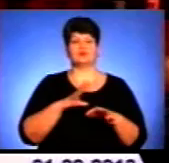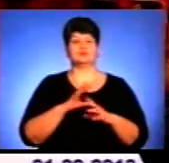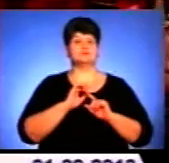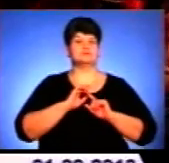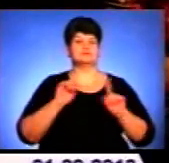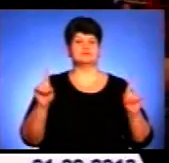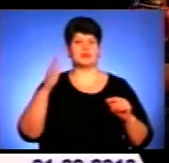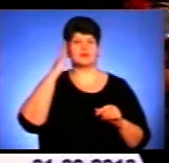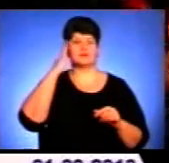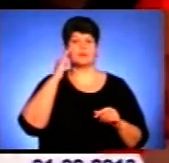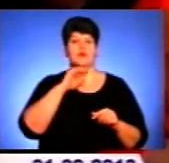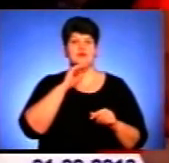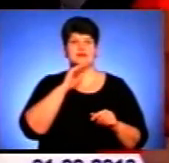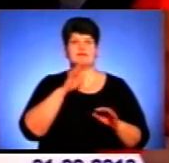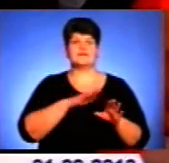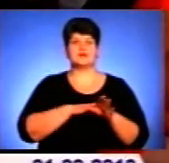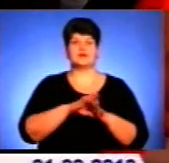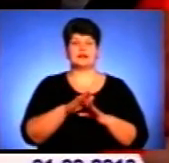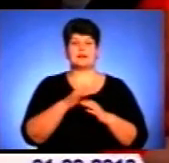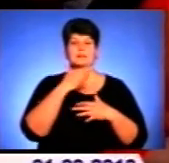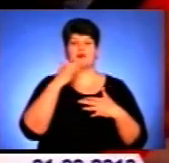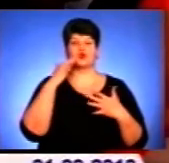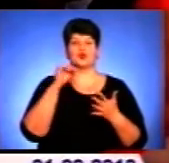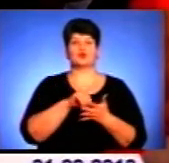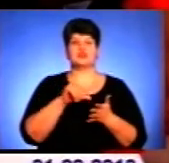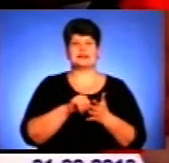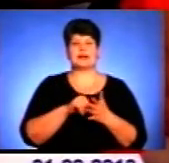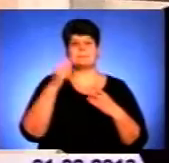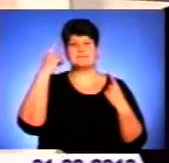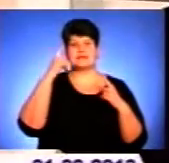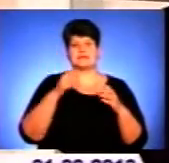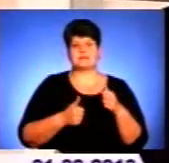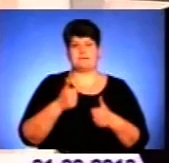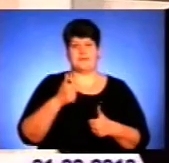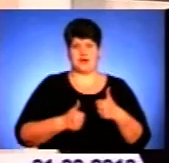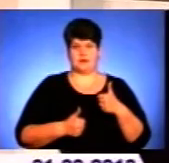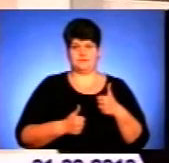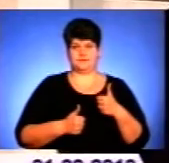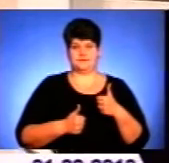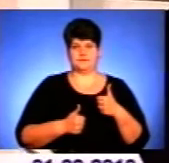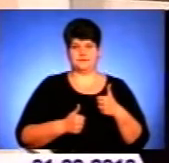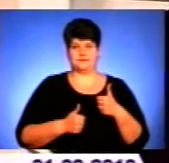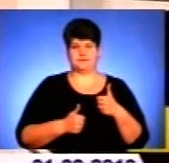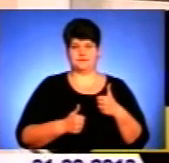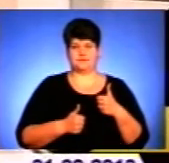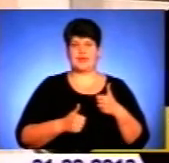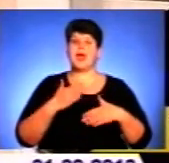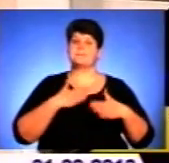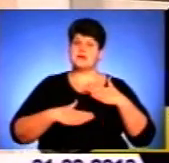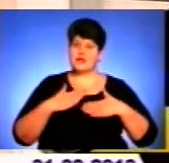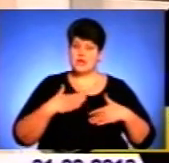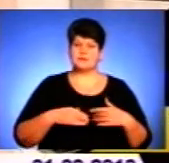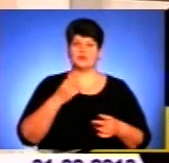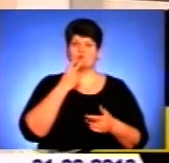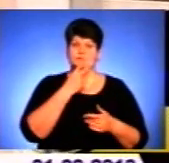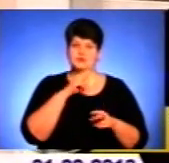талановитим, високопрофесійним виконанням багатьох учасників мистецьких змагань. Приємно, по-перше, спостерігати за